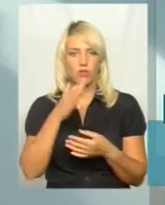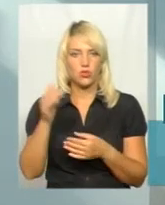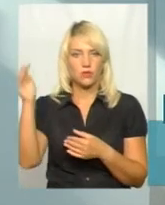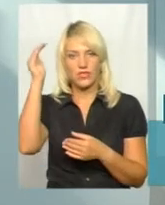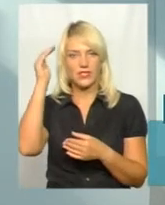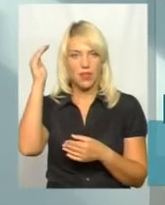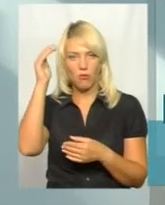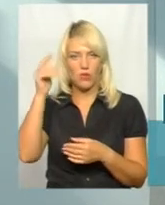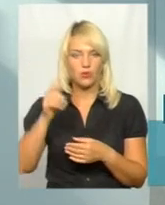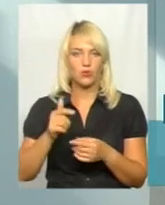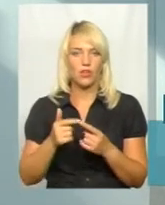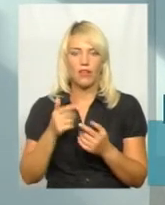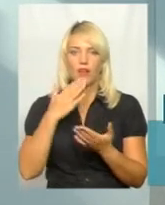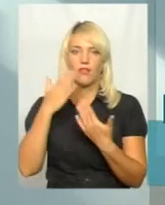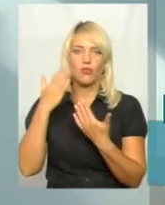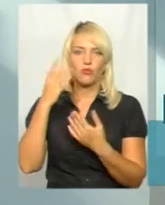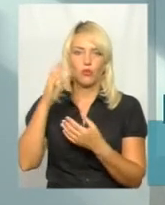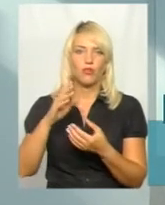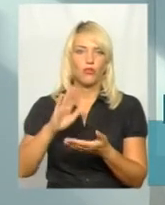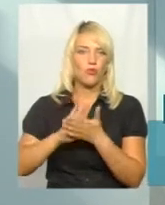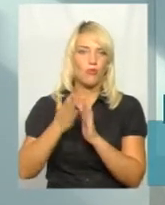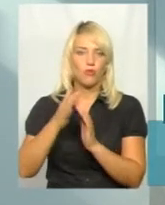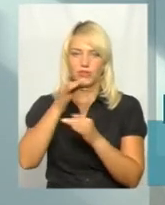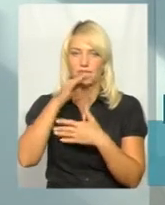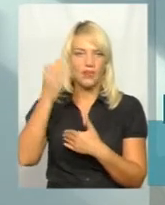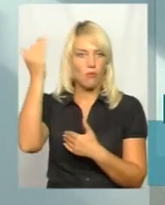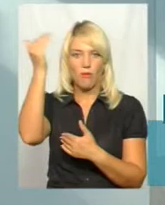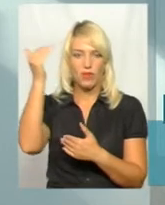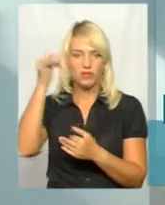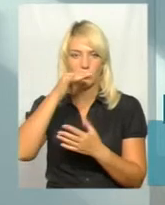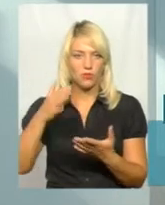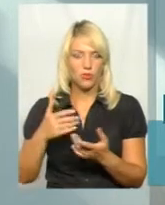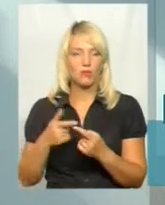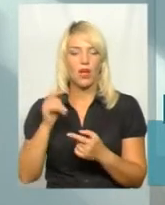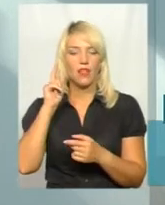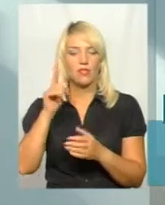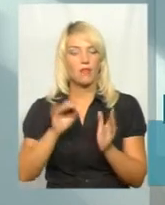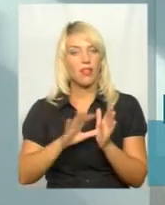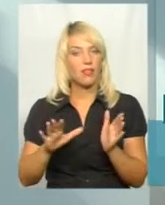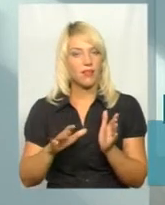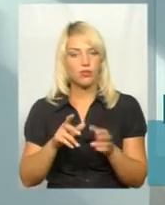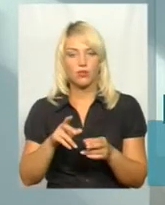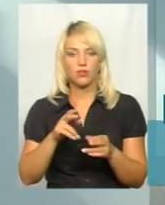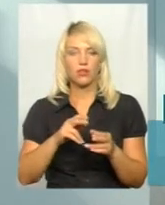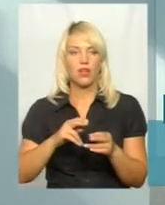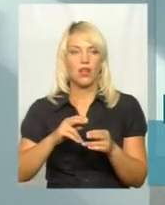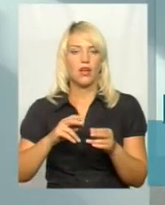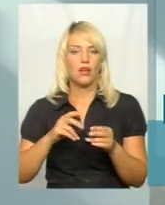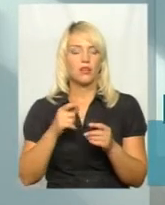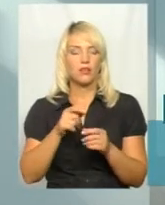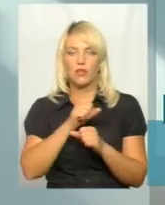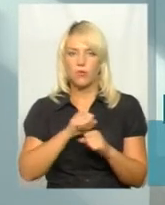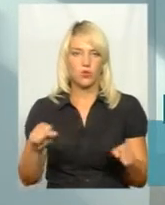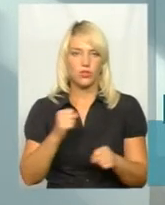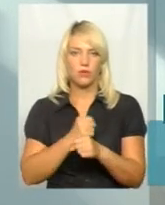канцелярією справитися, домовленості виключаються, розумієте? А там електрообладнання, і під відкритим небом, це